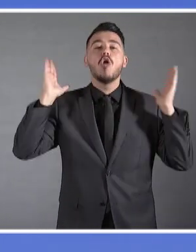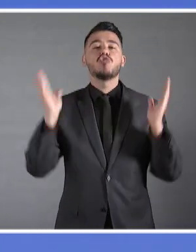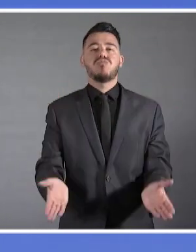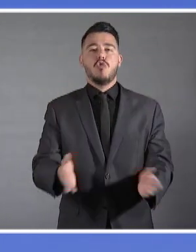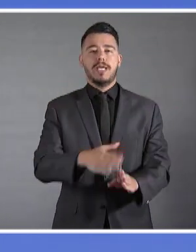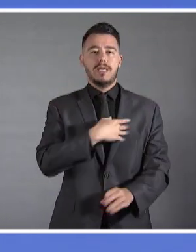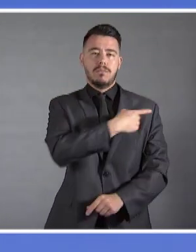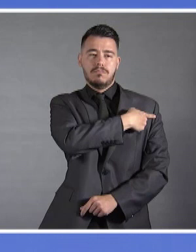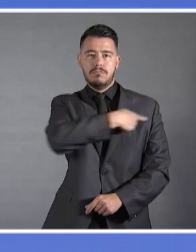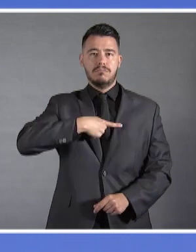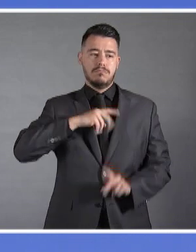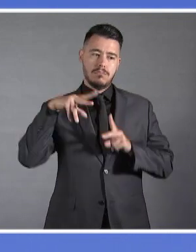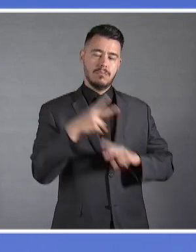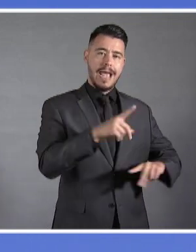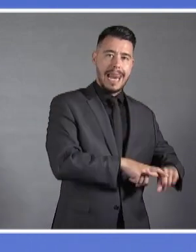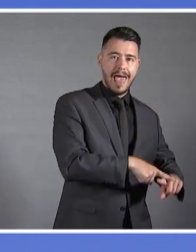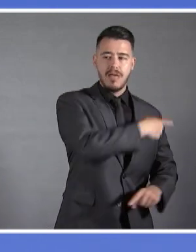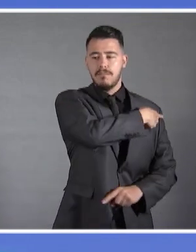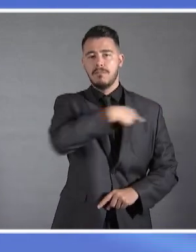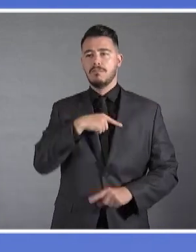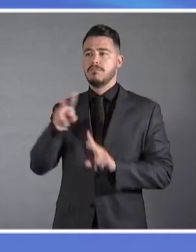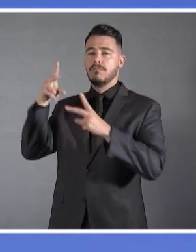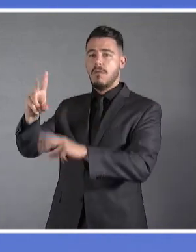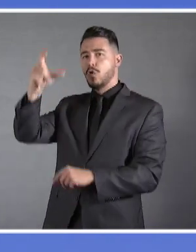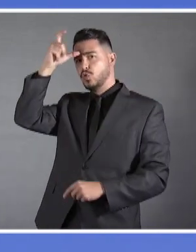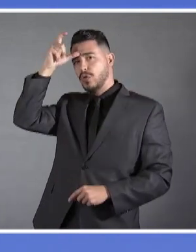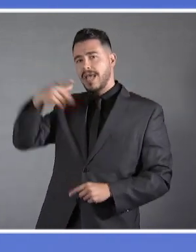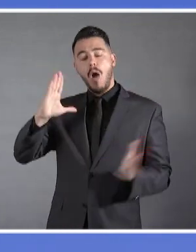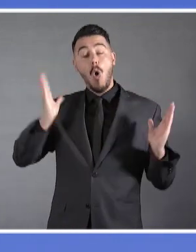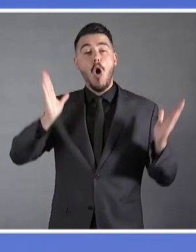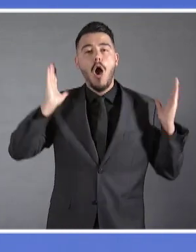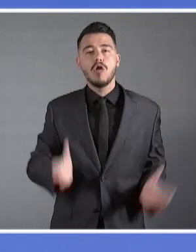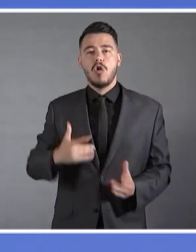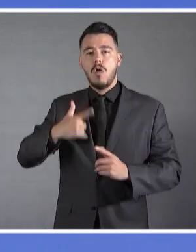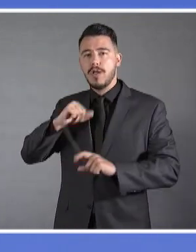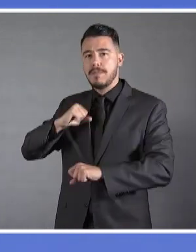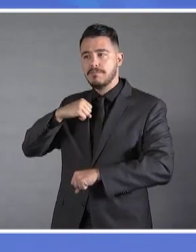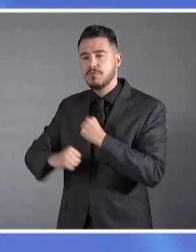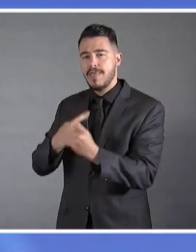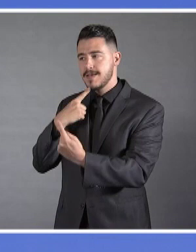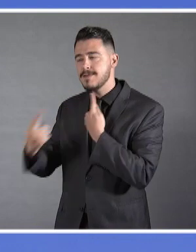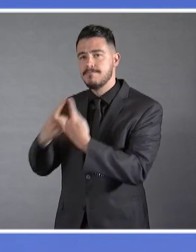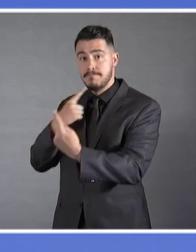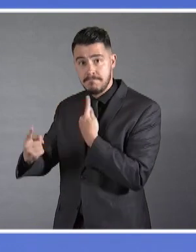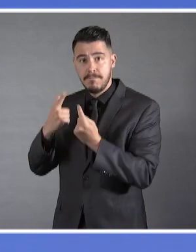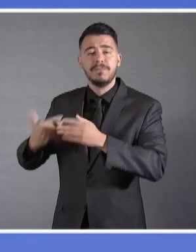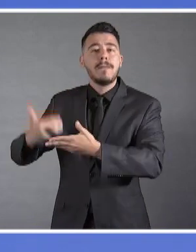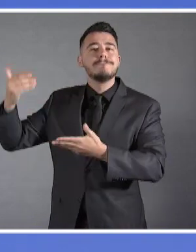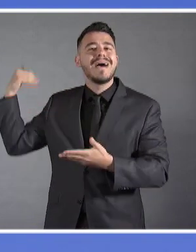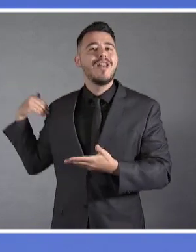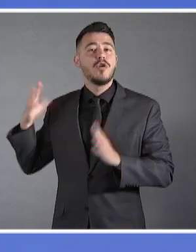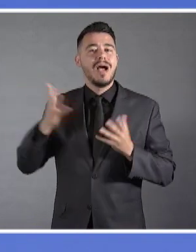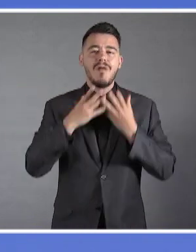ο οποίος, όπως έχει αποδείξει η ιστορία, πολλές φορές στο παρελθόν έχει αποσοβήσει κινδύνους και έχει συμβάλει